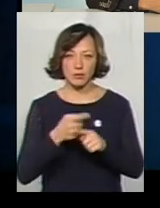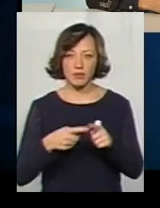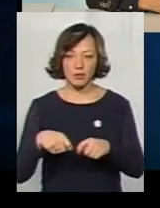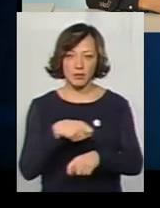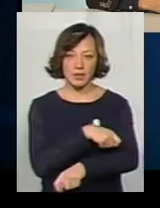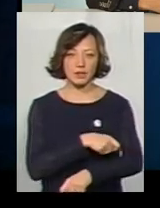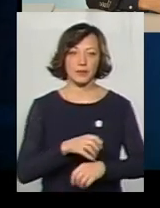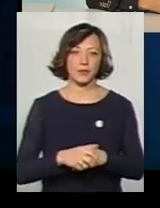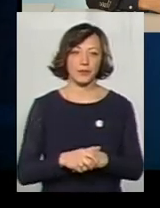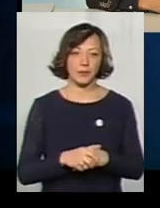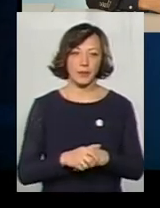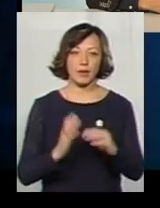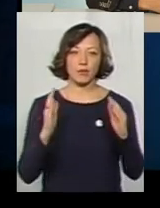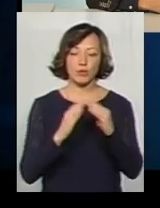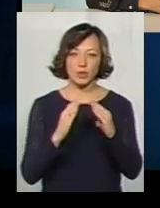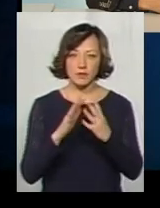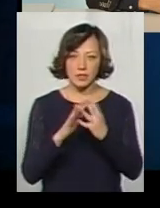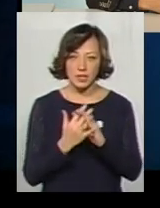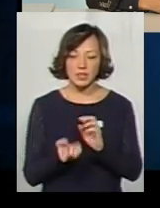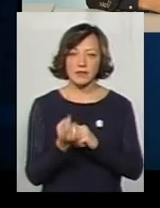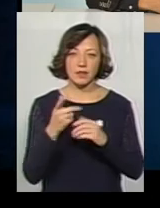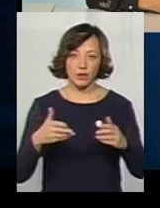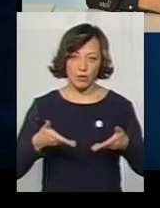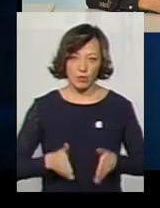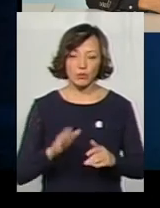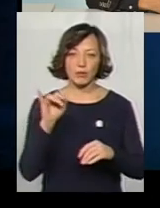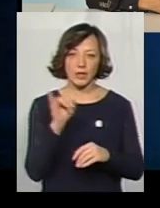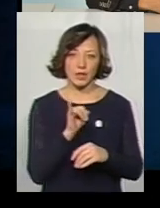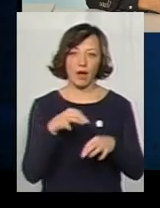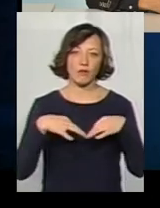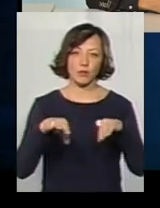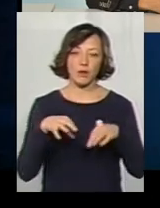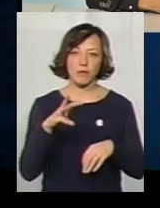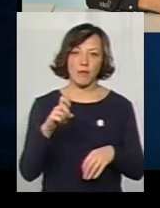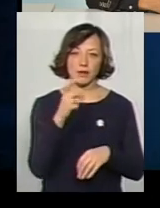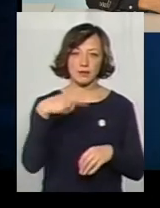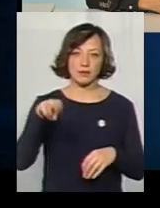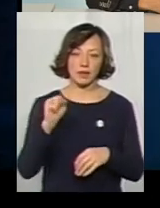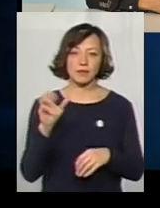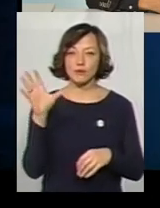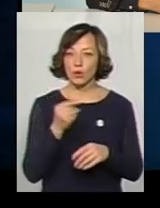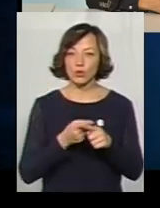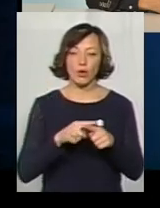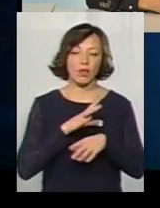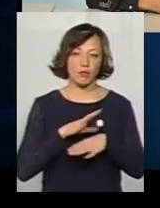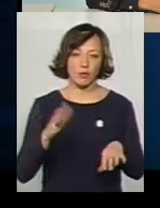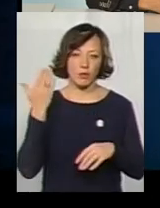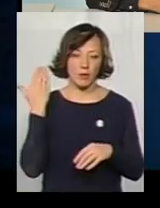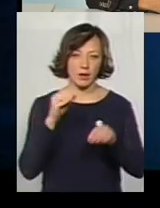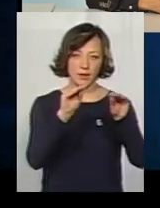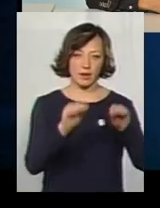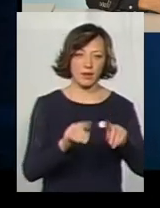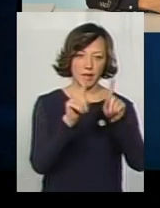метри квадратних, будинок в селі, звідки він родом, і автомобіль Мазда. Цього всього не було в попередній